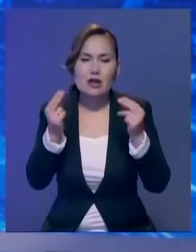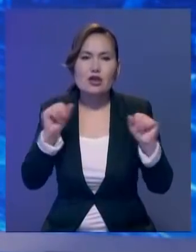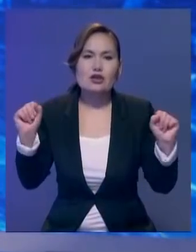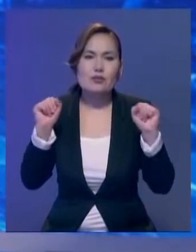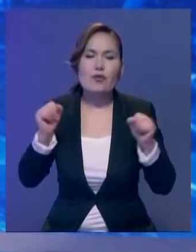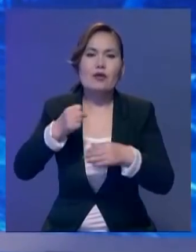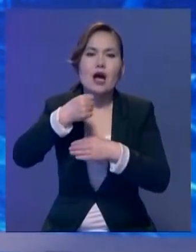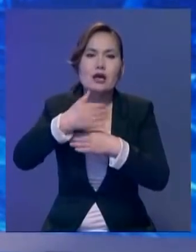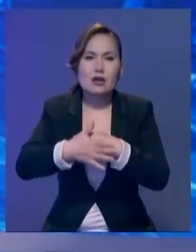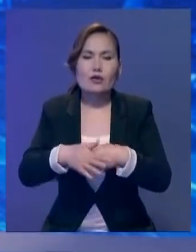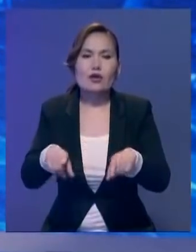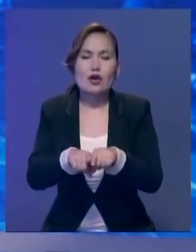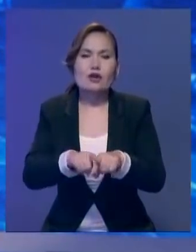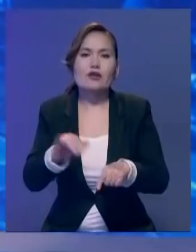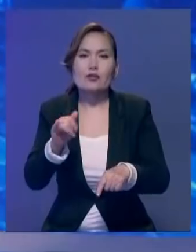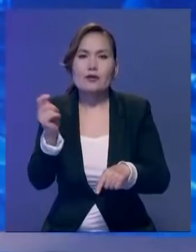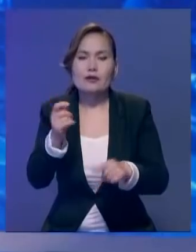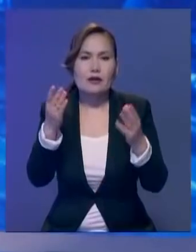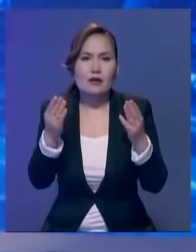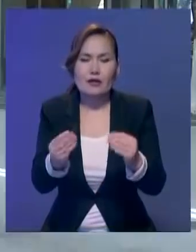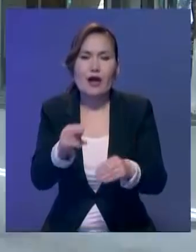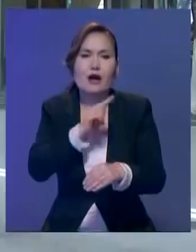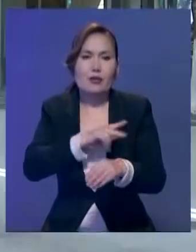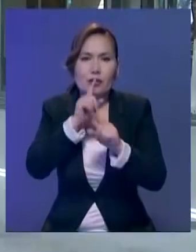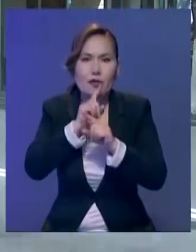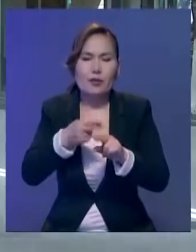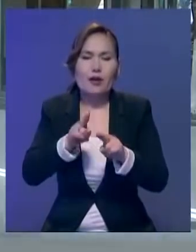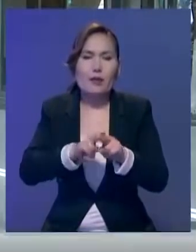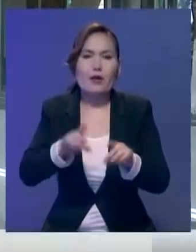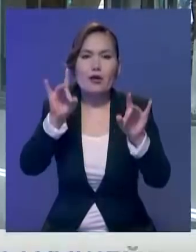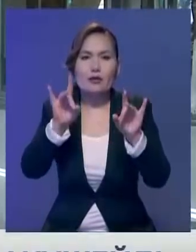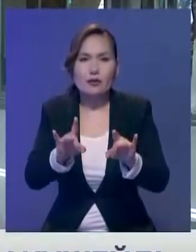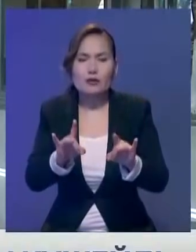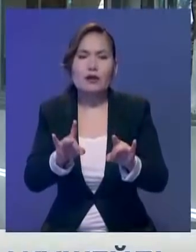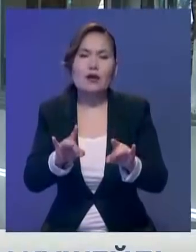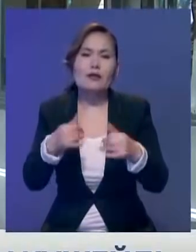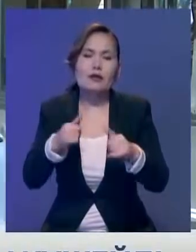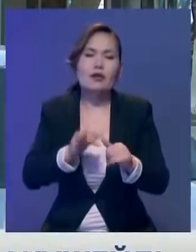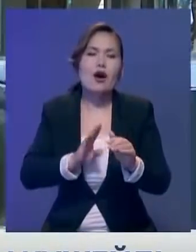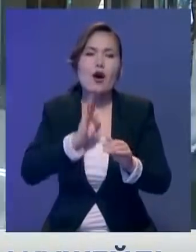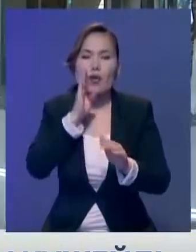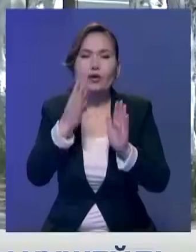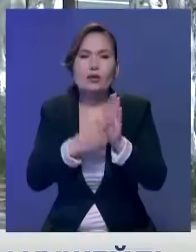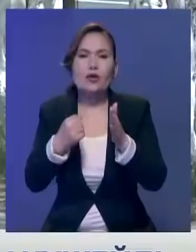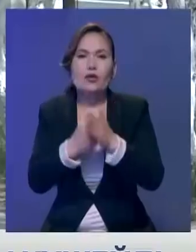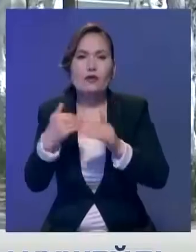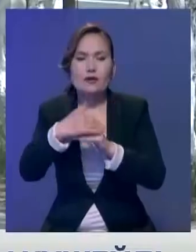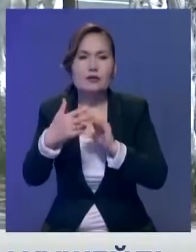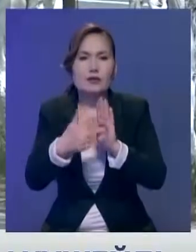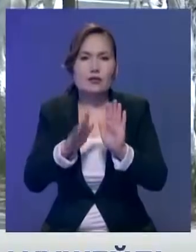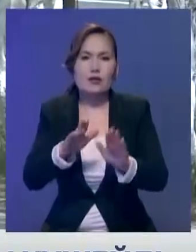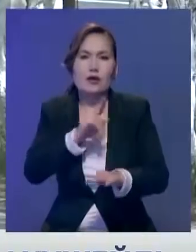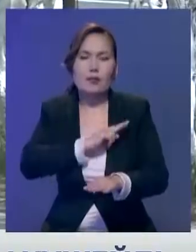нысандары демалы сүкіндері жұмыс тимейді. Қоғамдықтамақтаны орнылары таңғы 9-дан кешкі 8-ге дейін ғана жұмыс тейді. Мемлекеттік